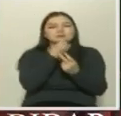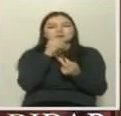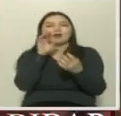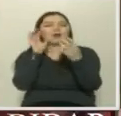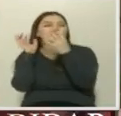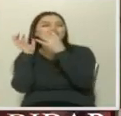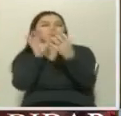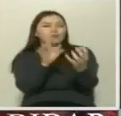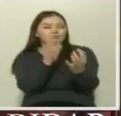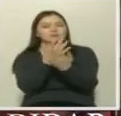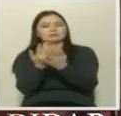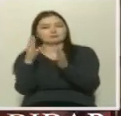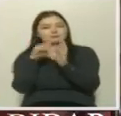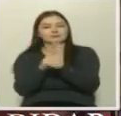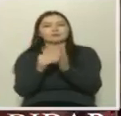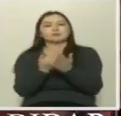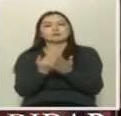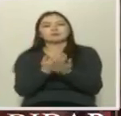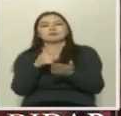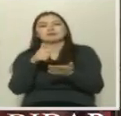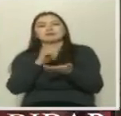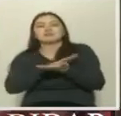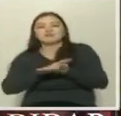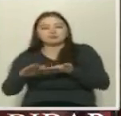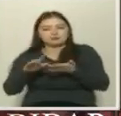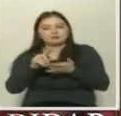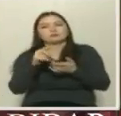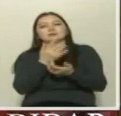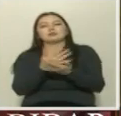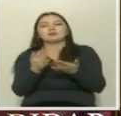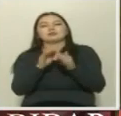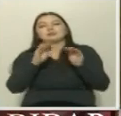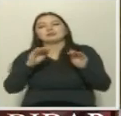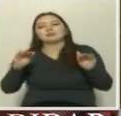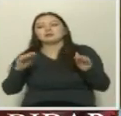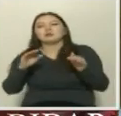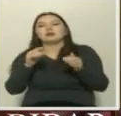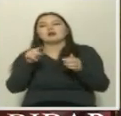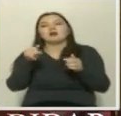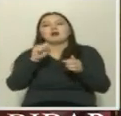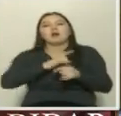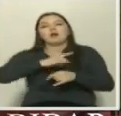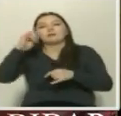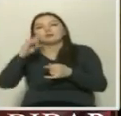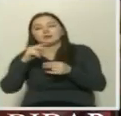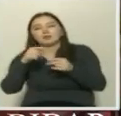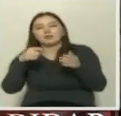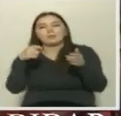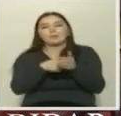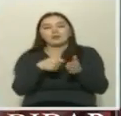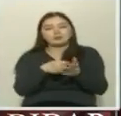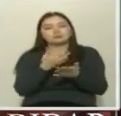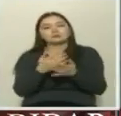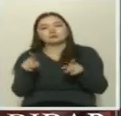содержание санитарно-гигиенических помещений, на субсидирование детских авиабилетов. Это означает, что туроператоры возмещают 25